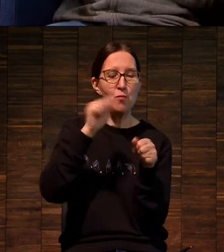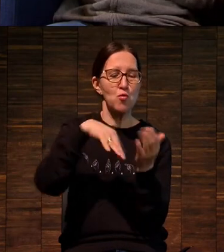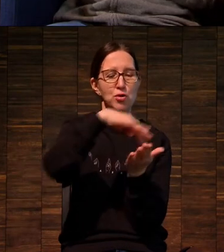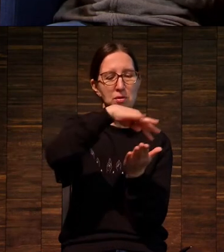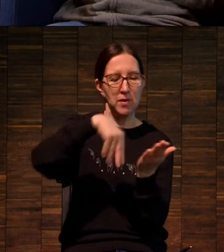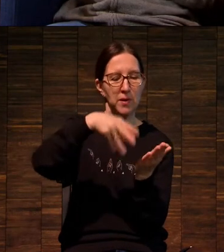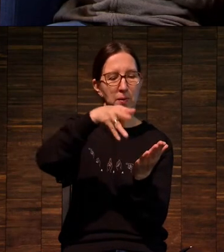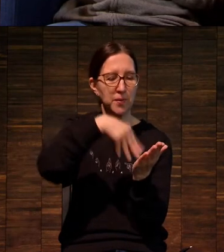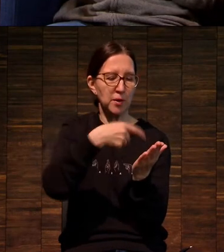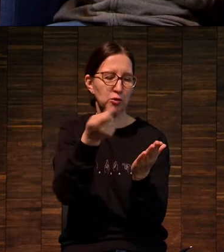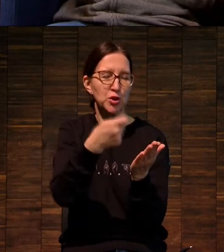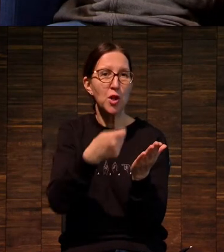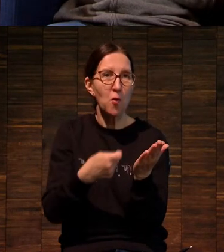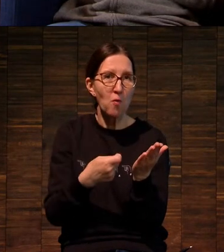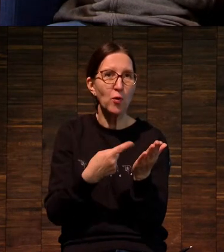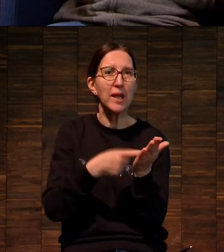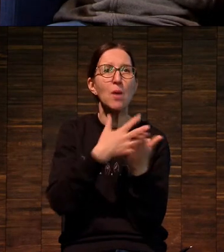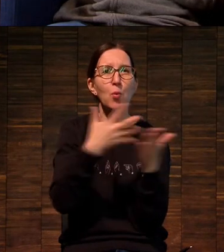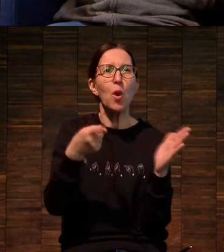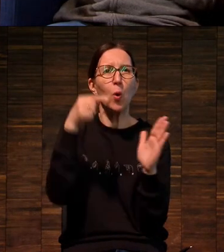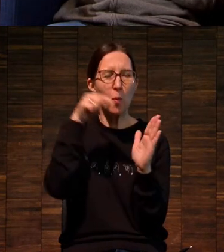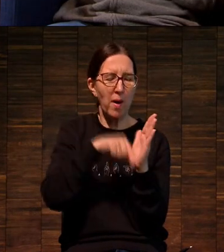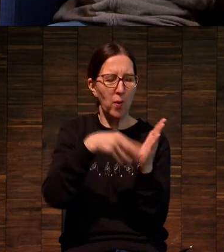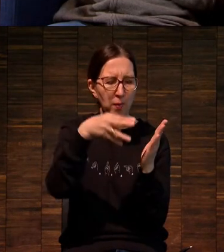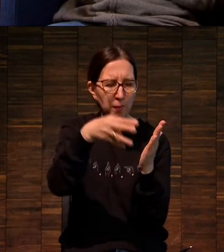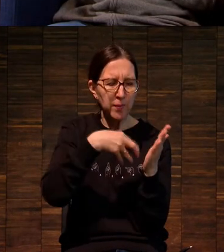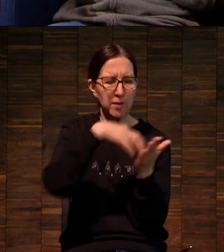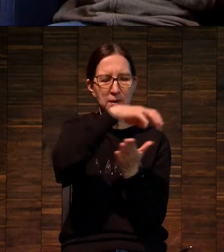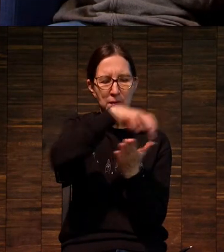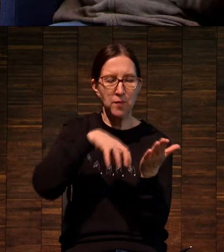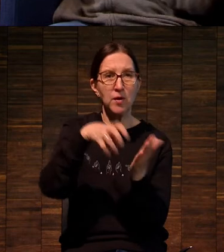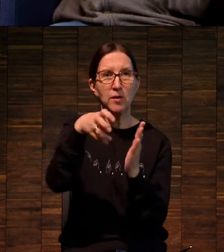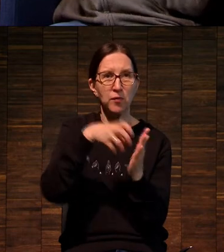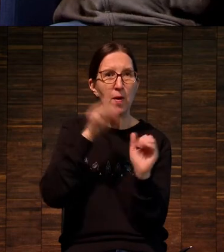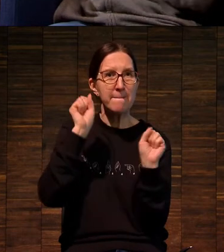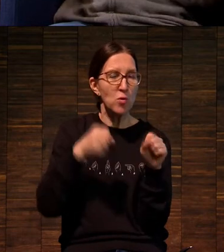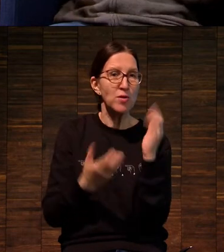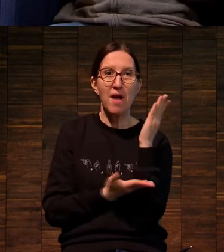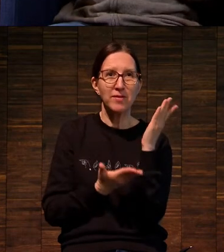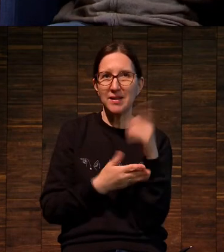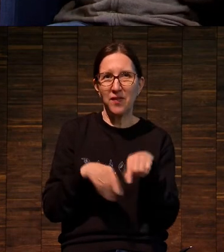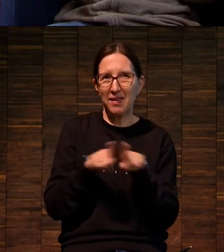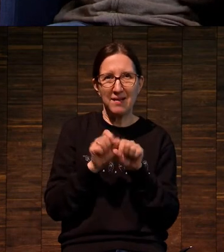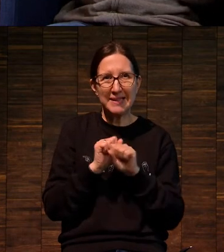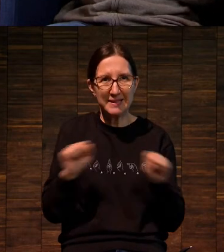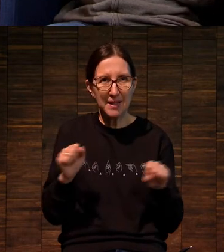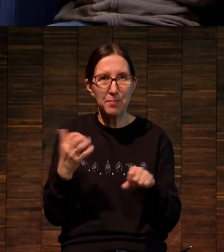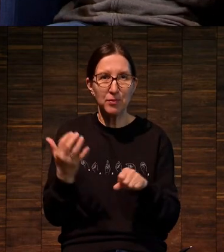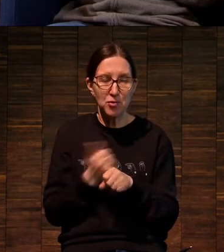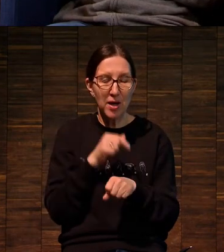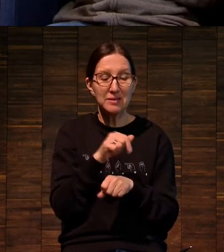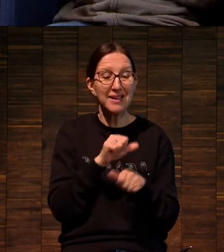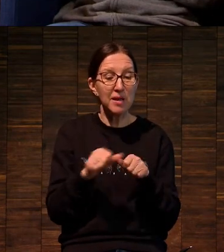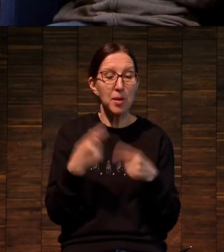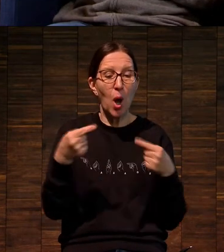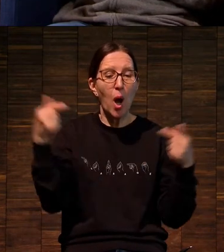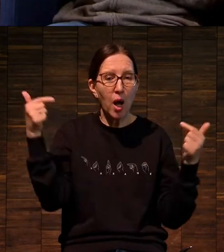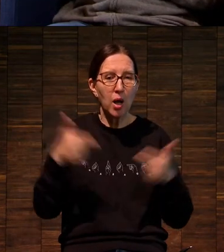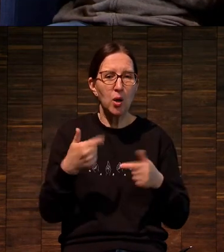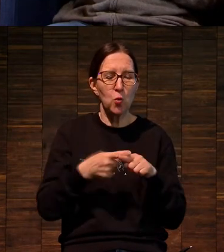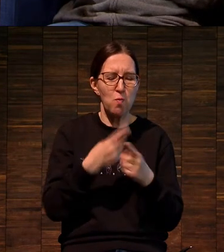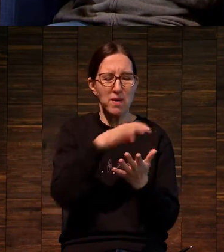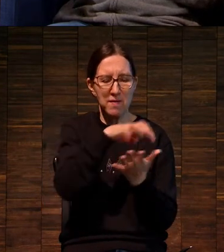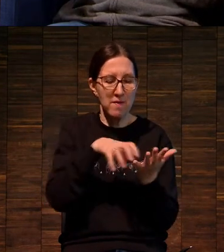глубже, глубже, оставляя там в самых глубоких местах, добиваясь вот этого черного